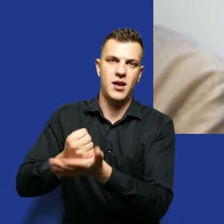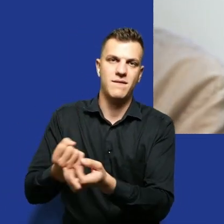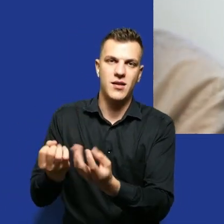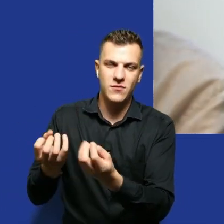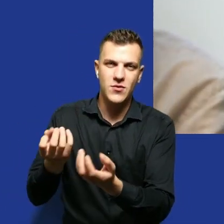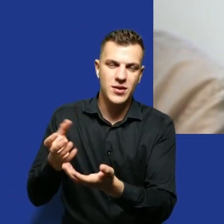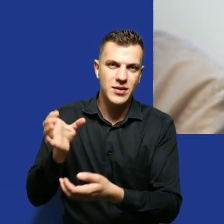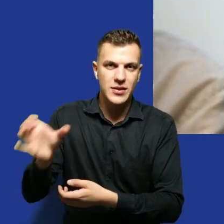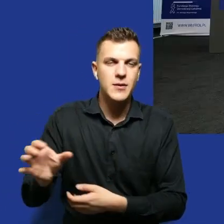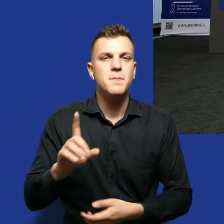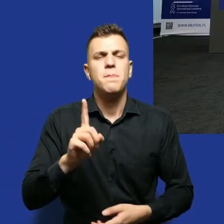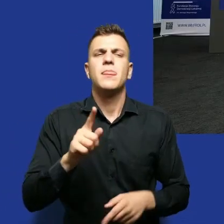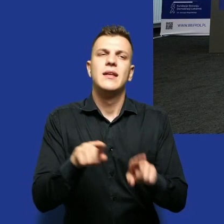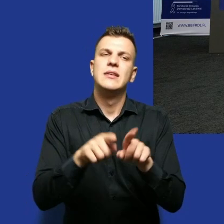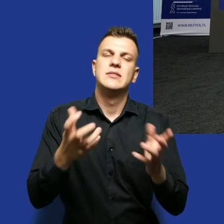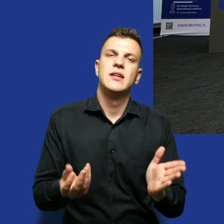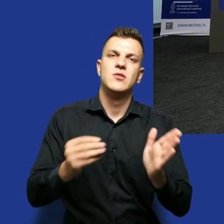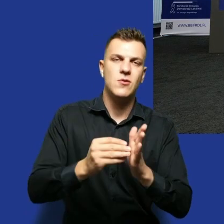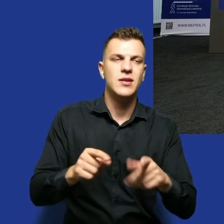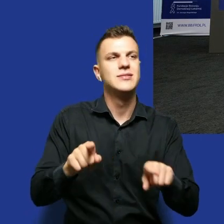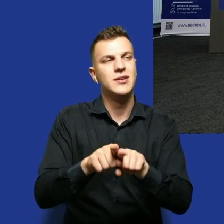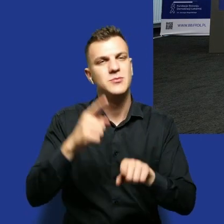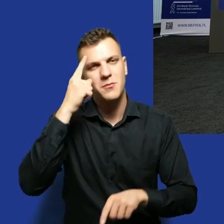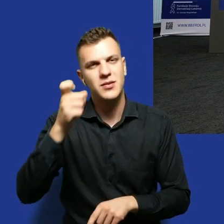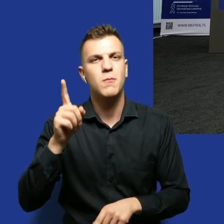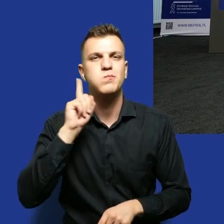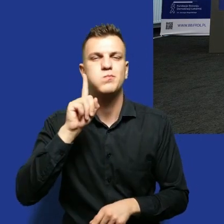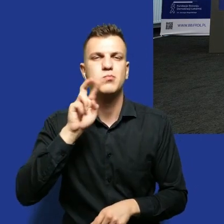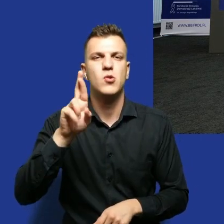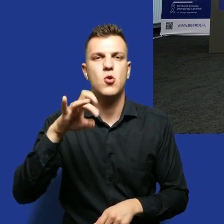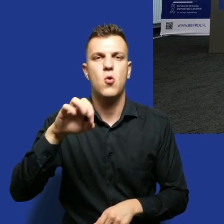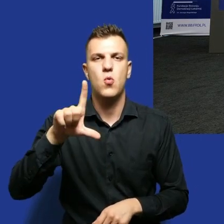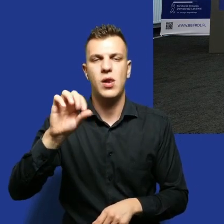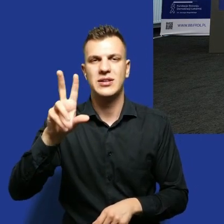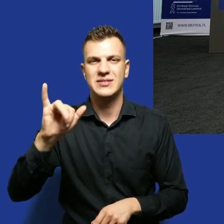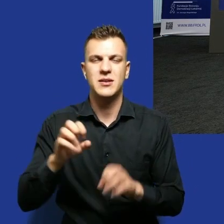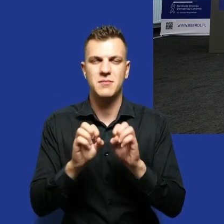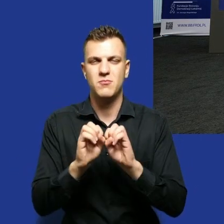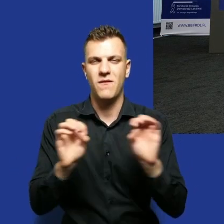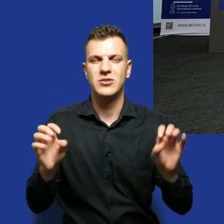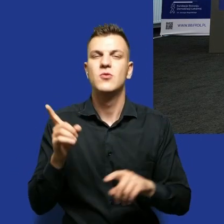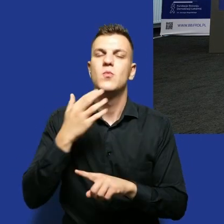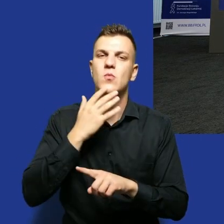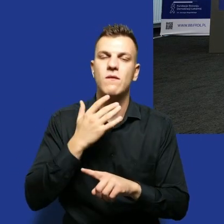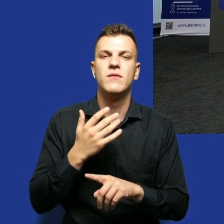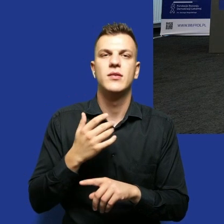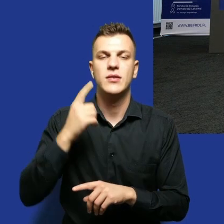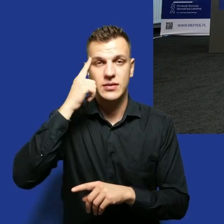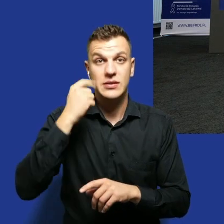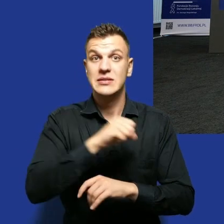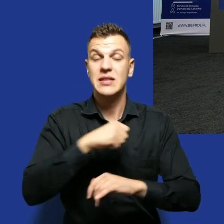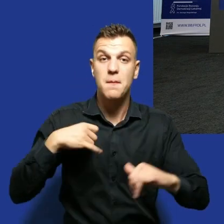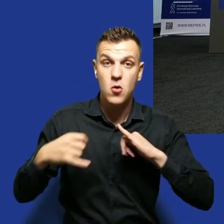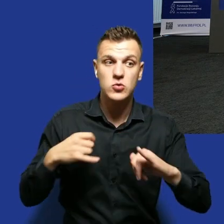Ja jeszcze bym dodała tutaj, zresztą pamiętam wypowiedź profesora Rogulskiego a propos samorządów i tego, że to jest kwestia